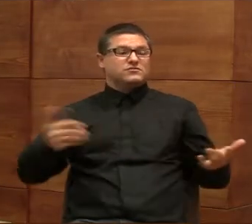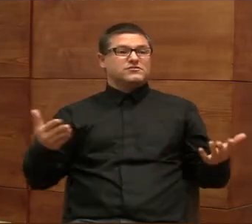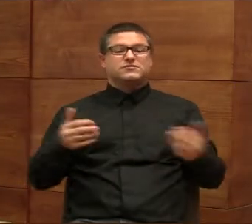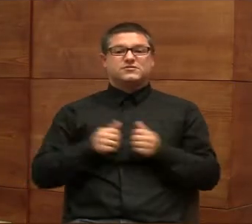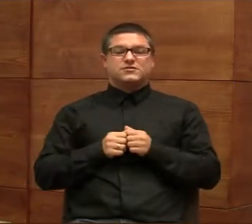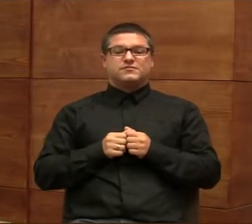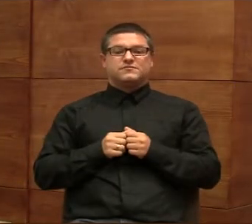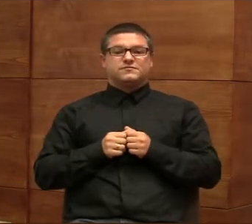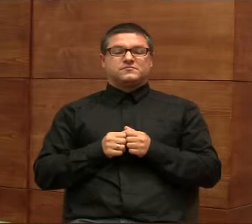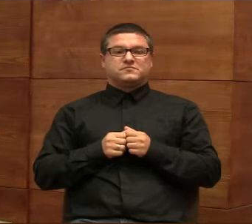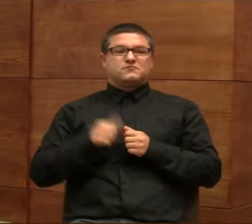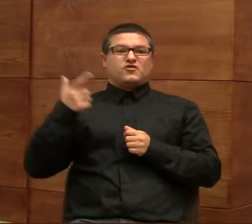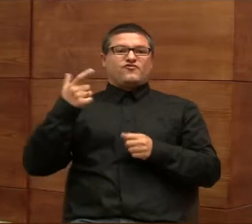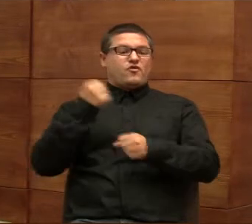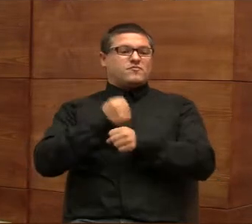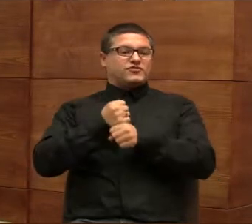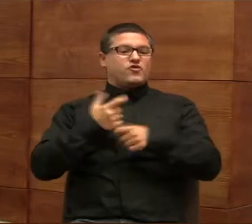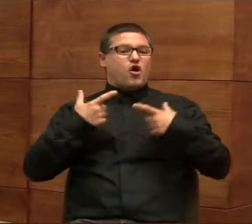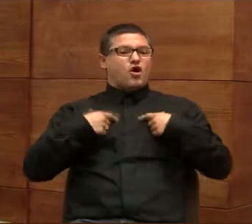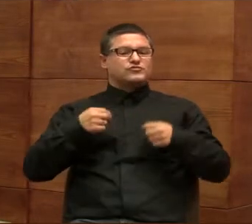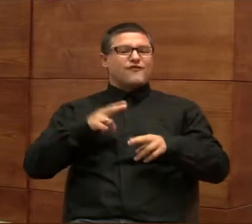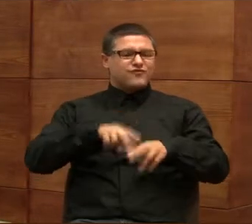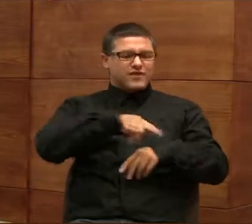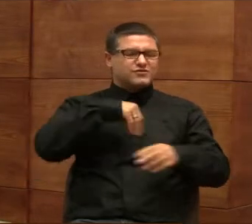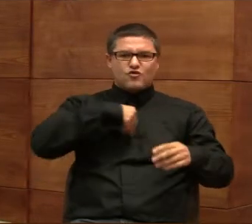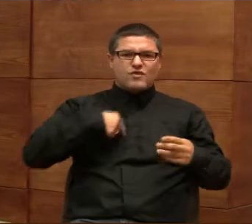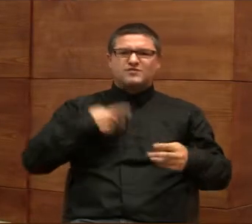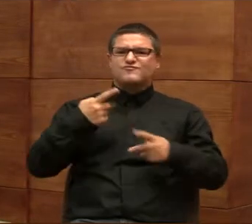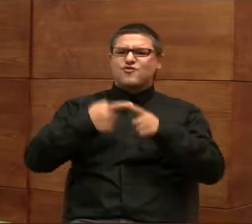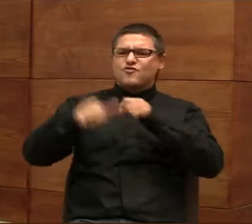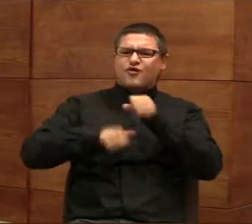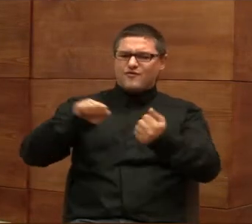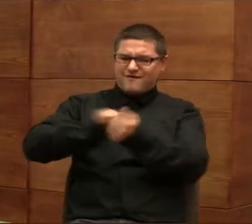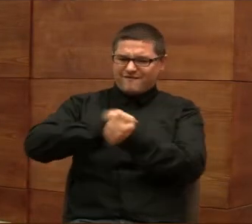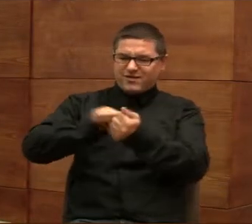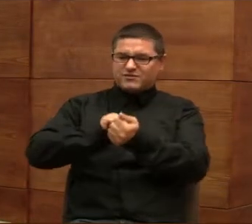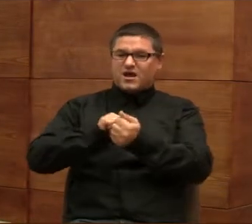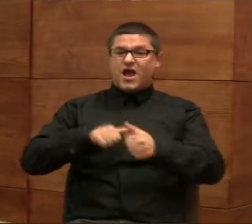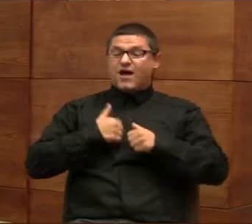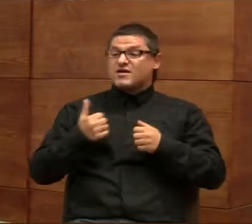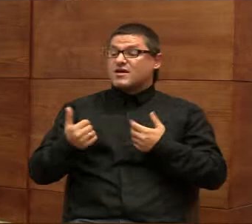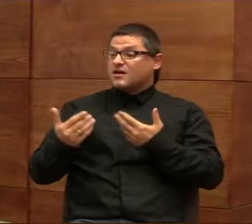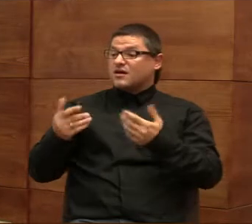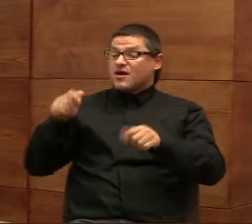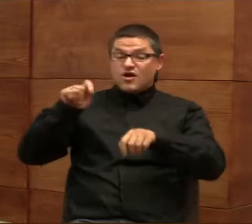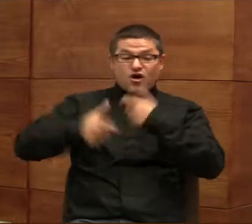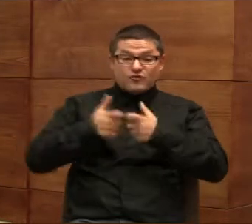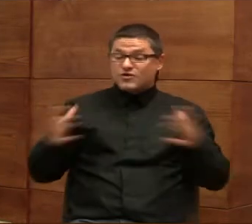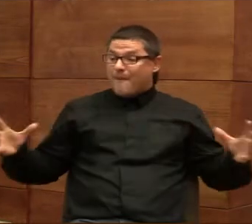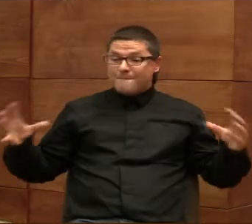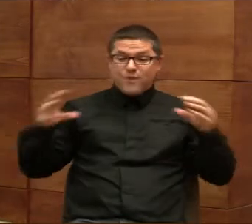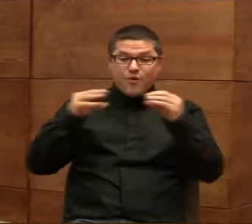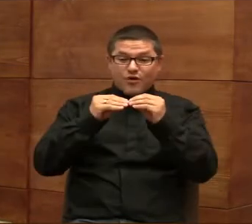przynajmniej dwóch pracowników fundacji od pół roku. Tym, żeby skoordynować pracę rządu, tak, żeby